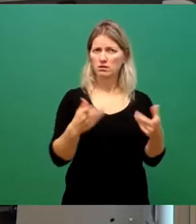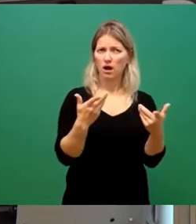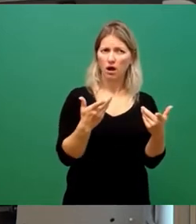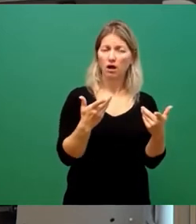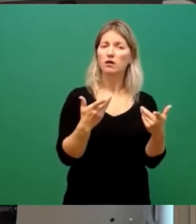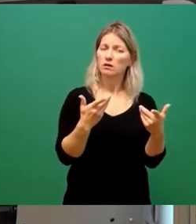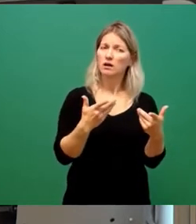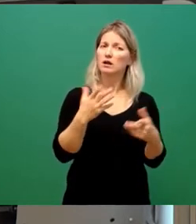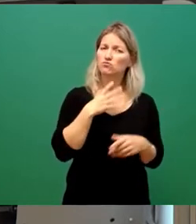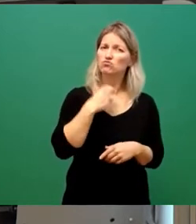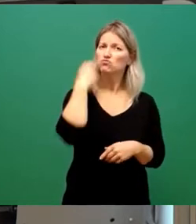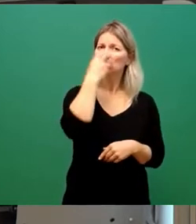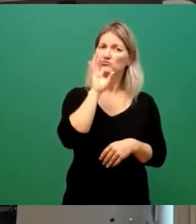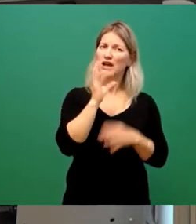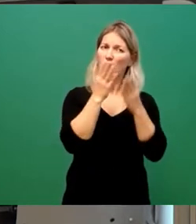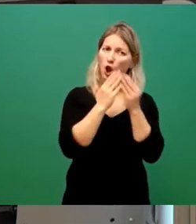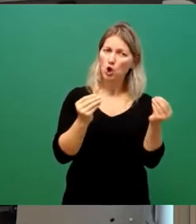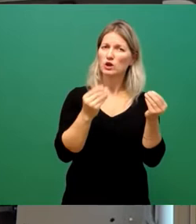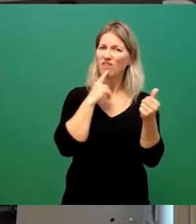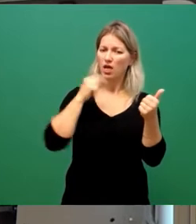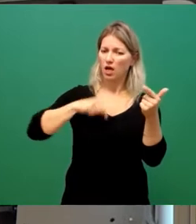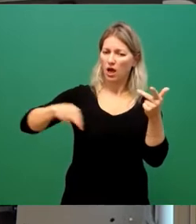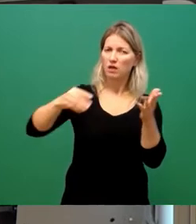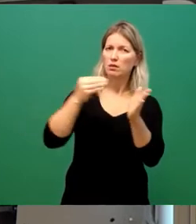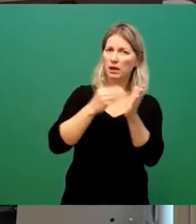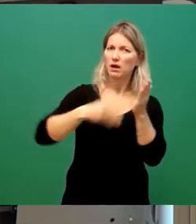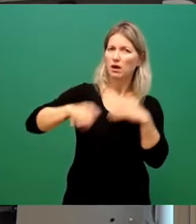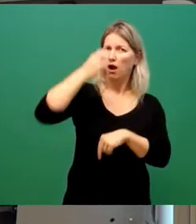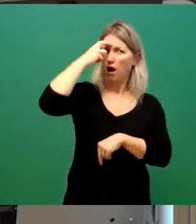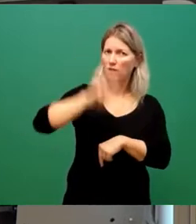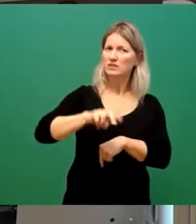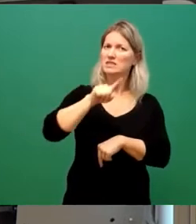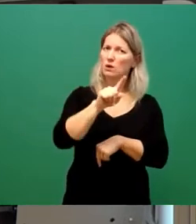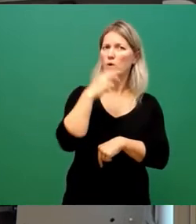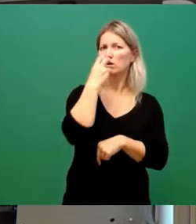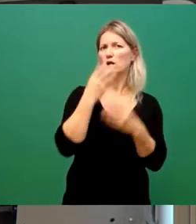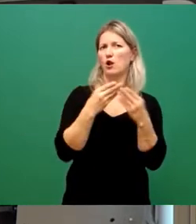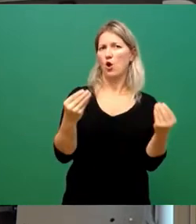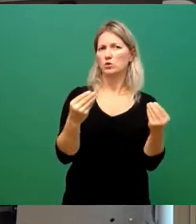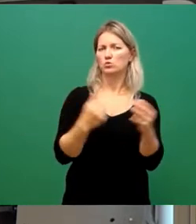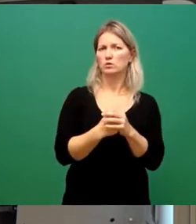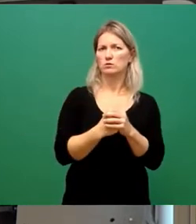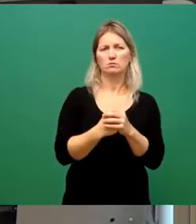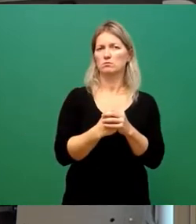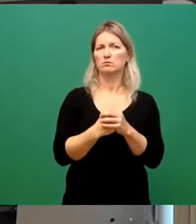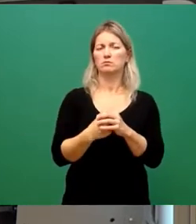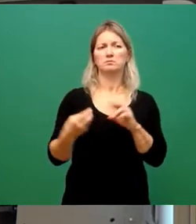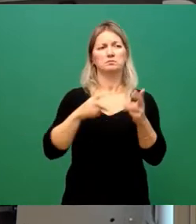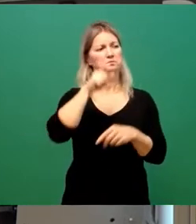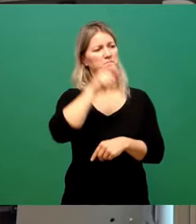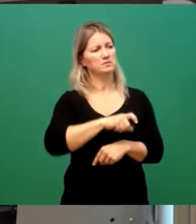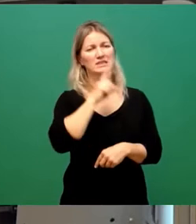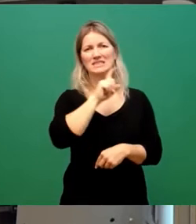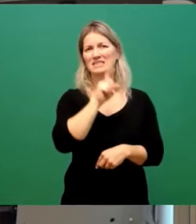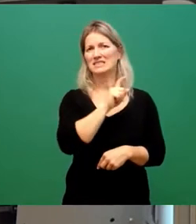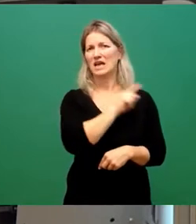Verhandlungstisch Sitzenden leben können. Stattdessen scheint sich doch der Kollege Zastrow, der ja da immer